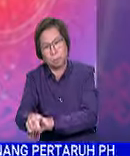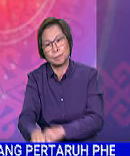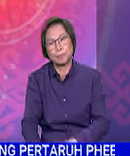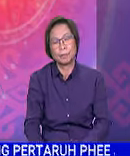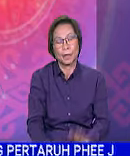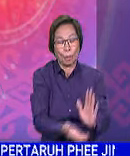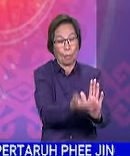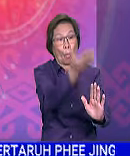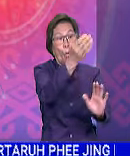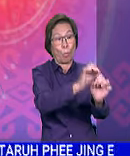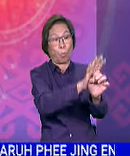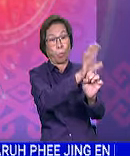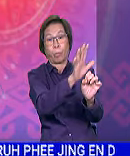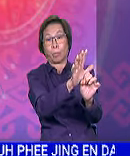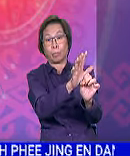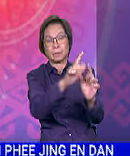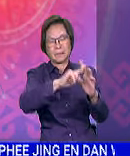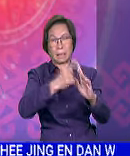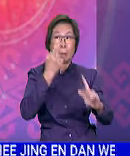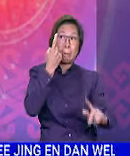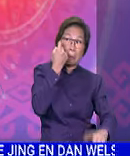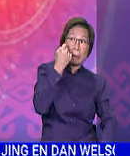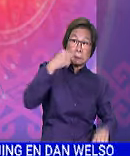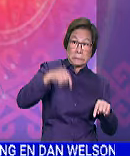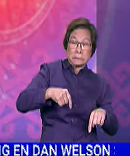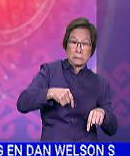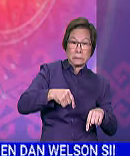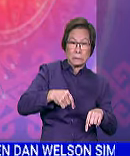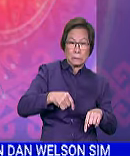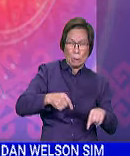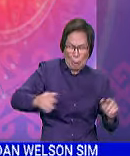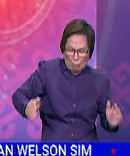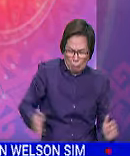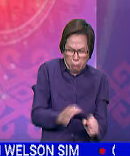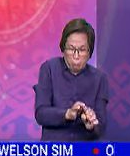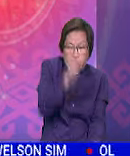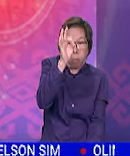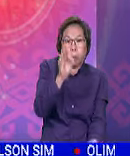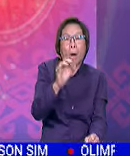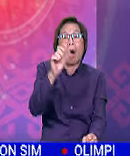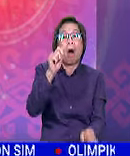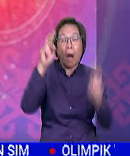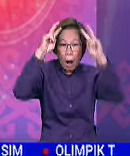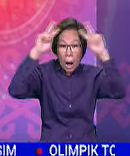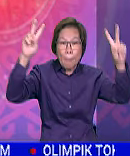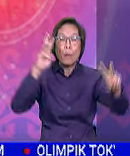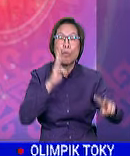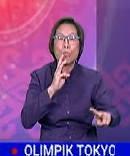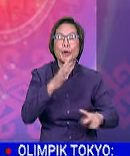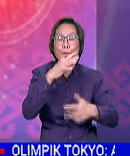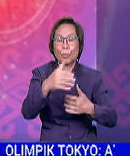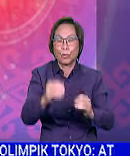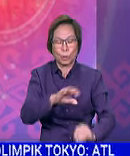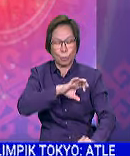Peningkatan kes COVID-19 sejak akhir-akhir ini telah mendorong semangat skuad aman wanita-amanita, ibu